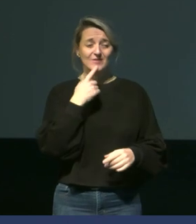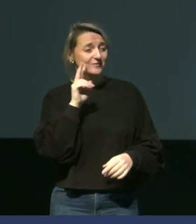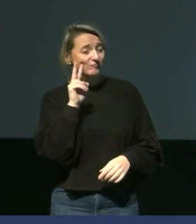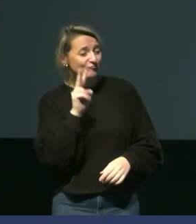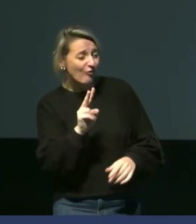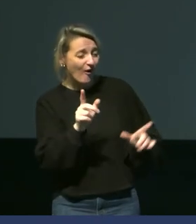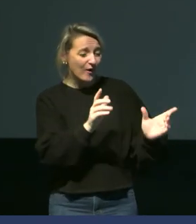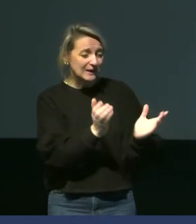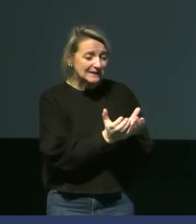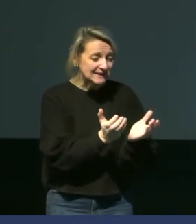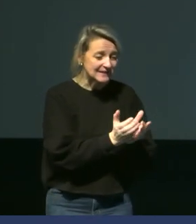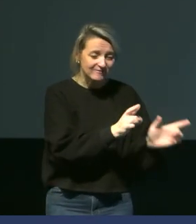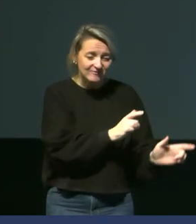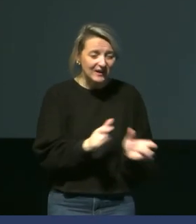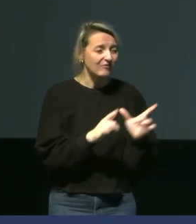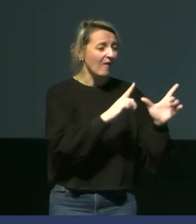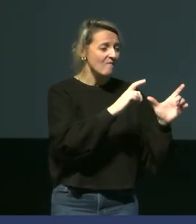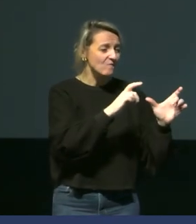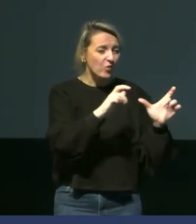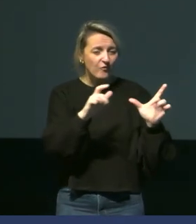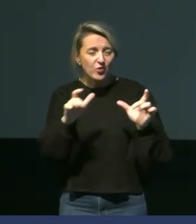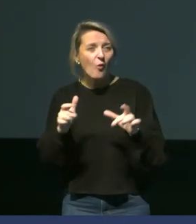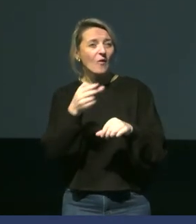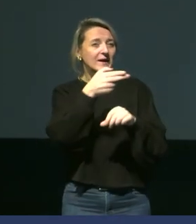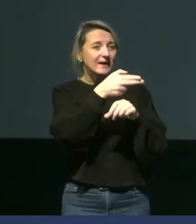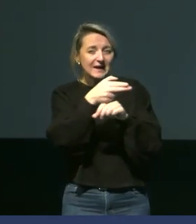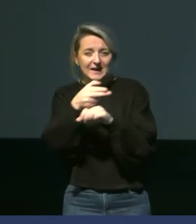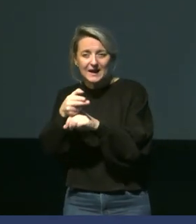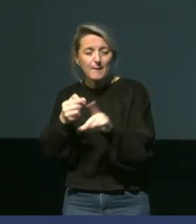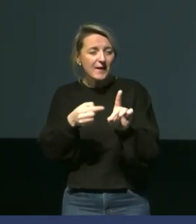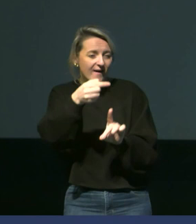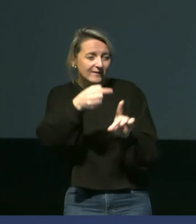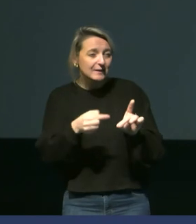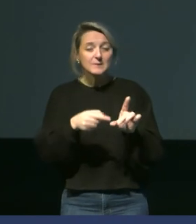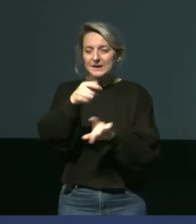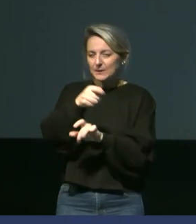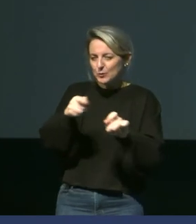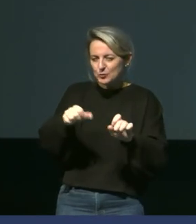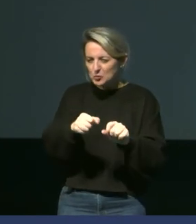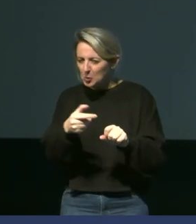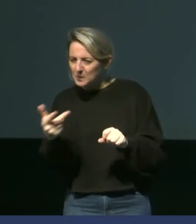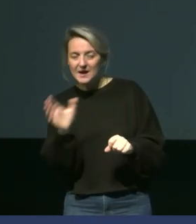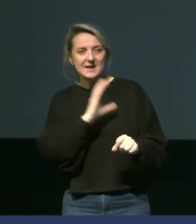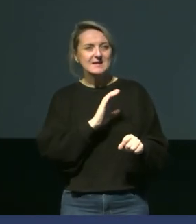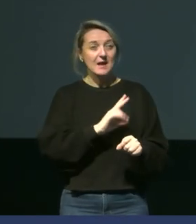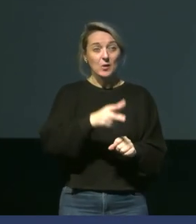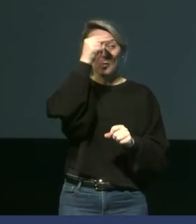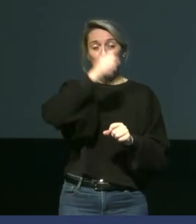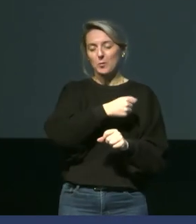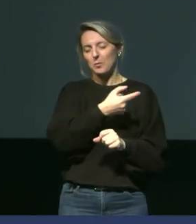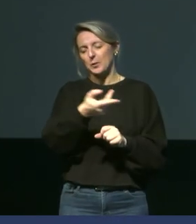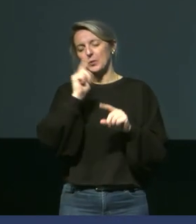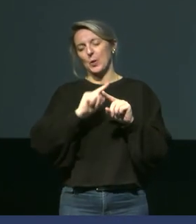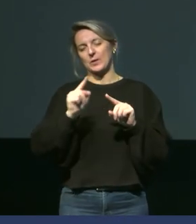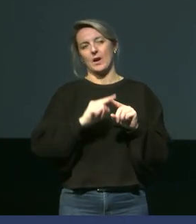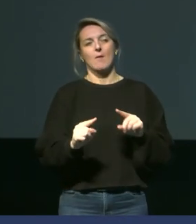nids, je vais prendre mes photos d'imagerie thermique et mesurer la température des individus pour essayer de comprendre plusieurs choses. Alors, je ne vais